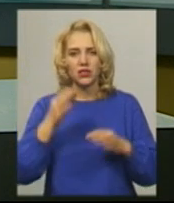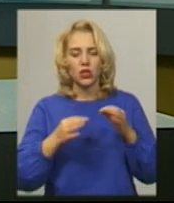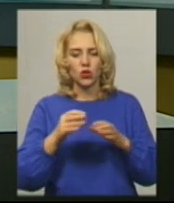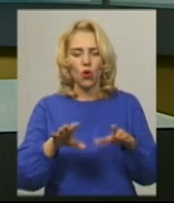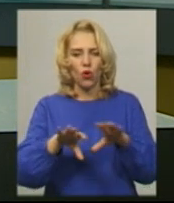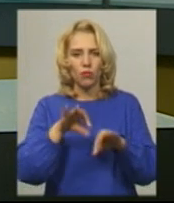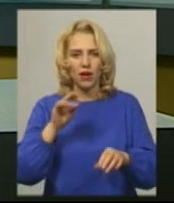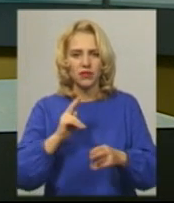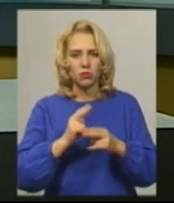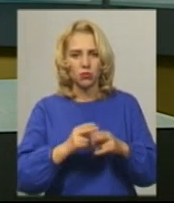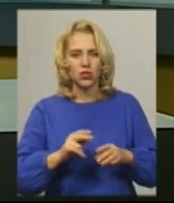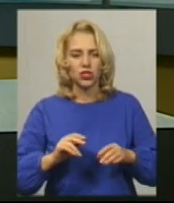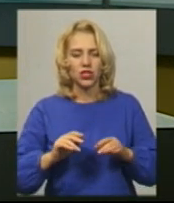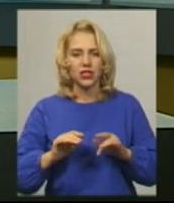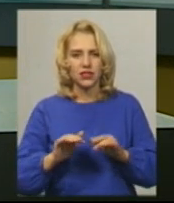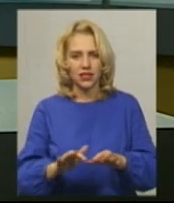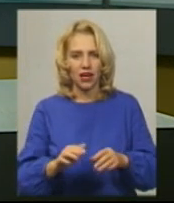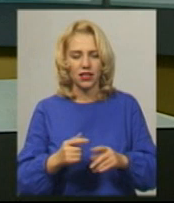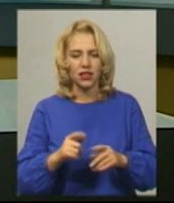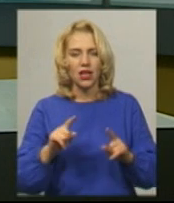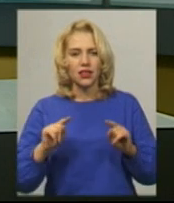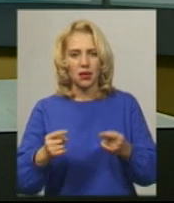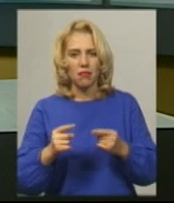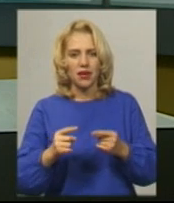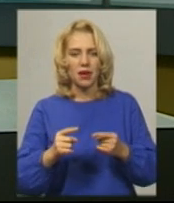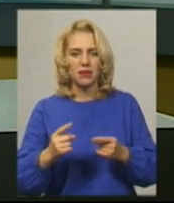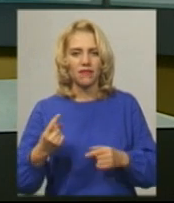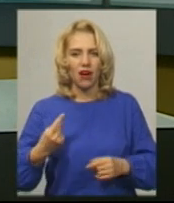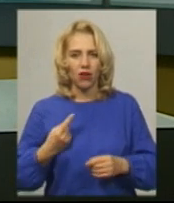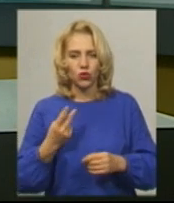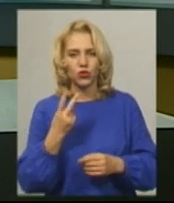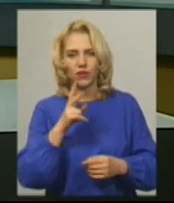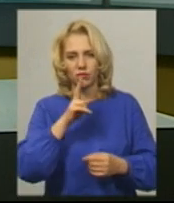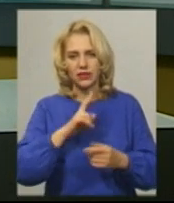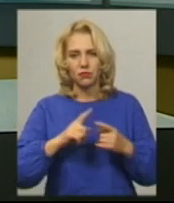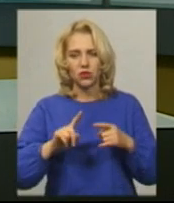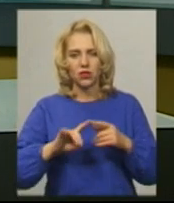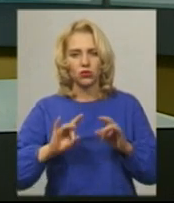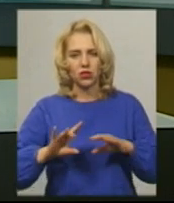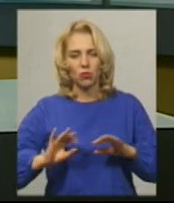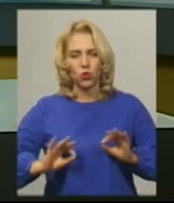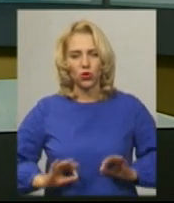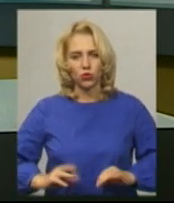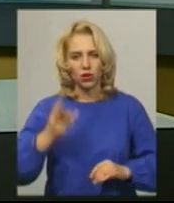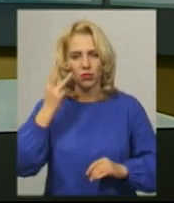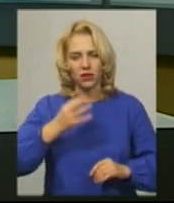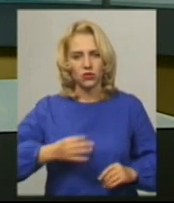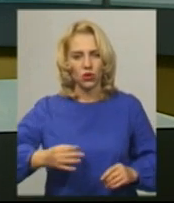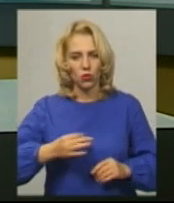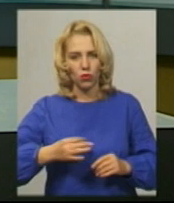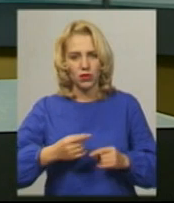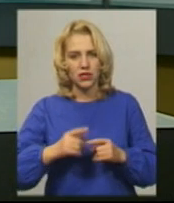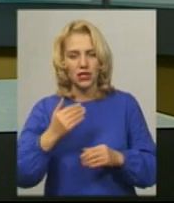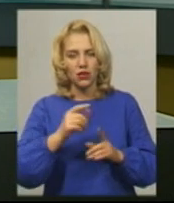захід у вигляді тримання під вартою на два місяці. Про це розповів начальник відділу прокуратури Хмельницької області Роман Нараган.